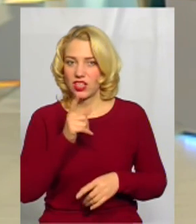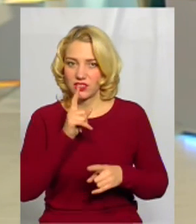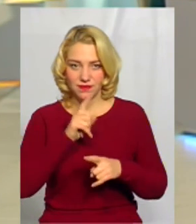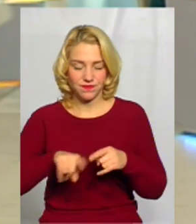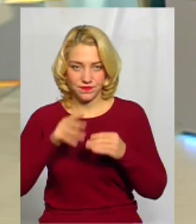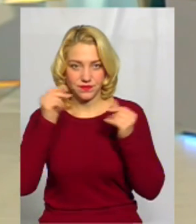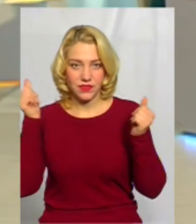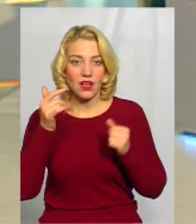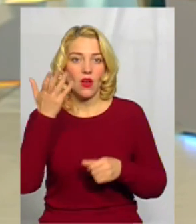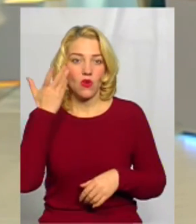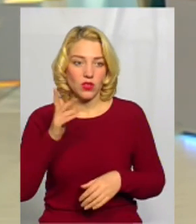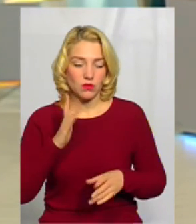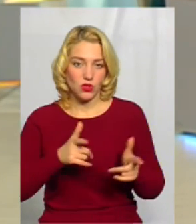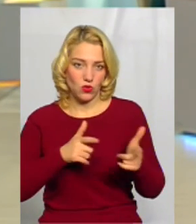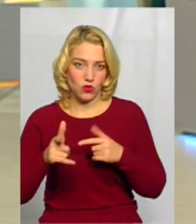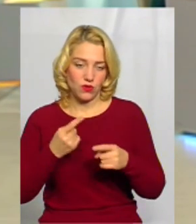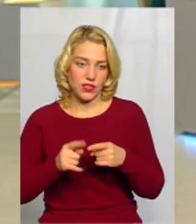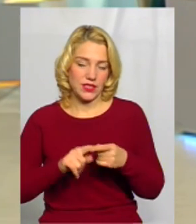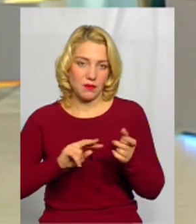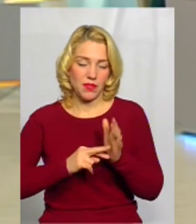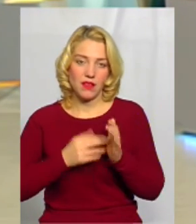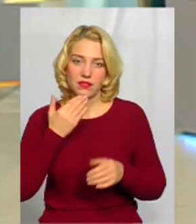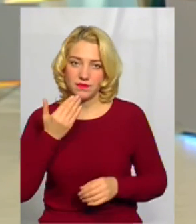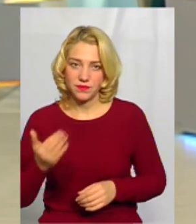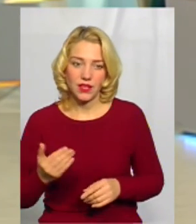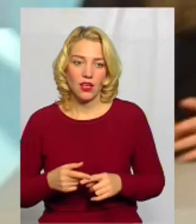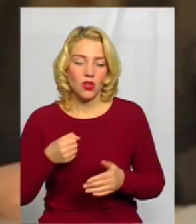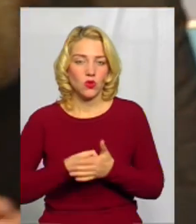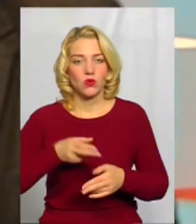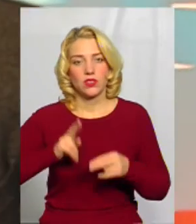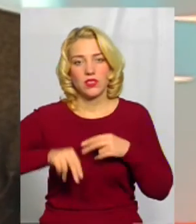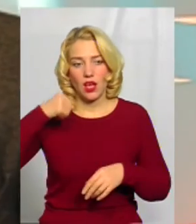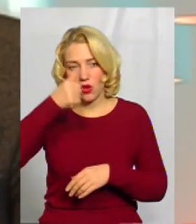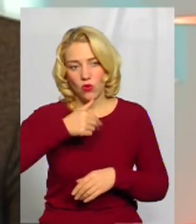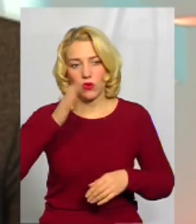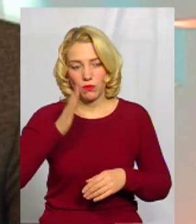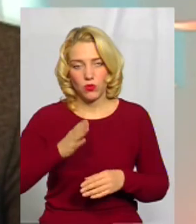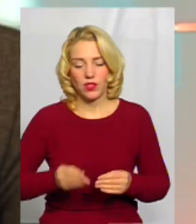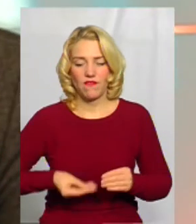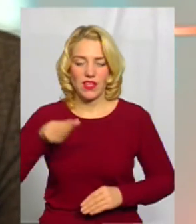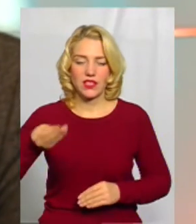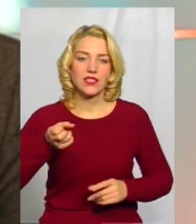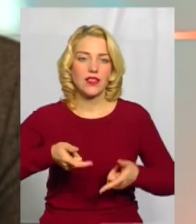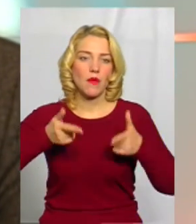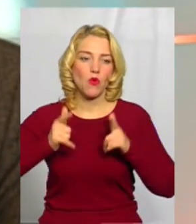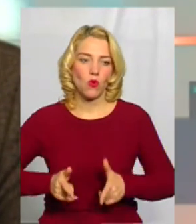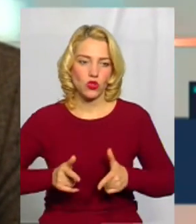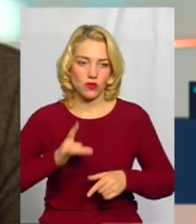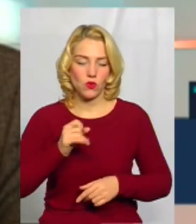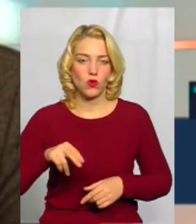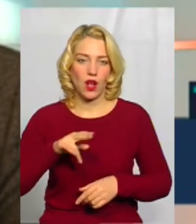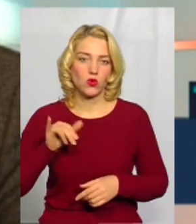сплуває. Коли буде готовий цей план? До кінця року він буде винесений на погоджувальну